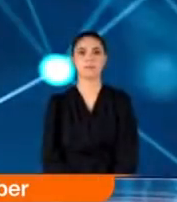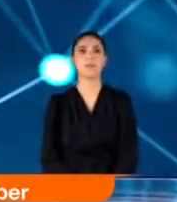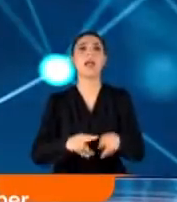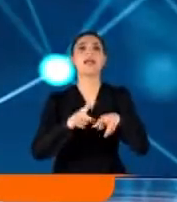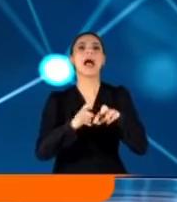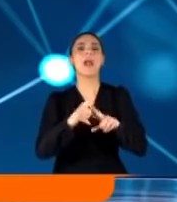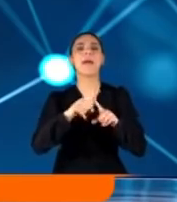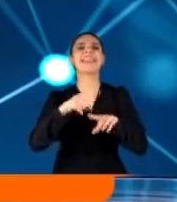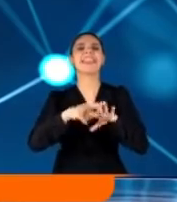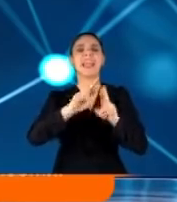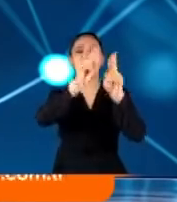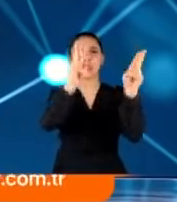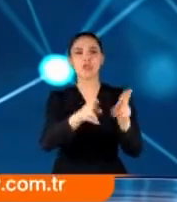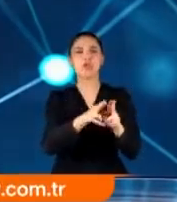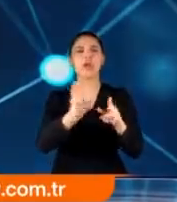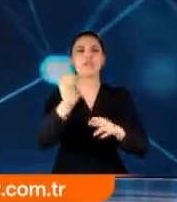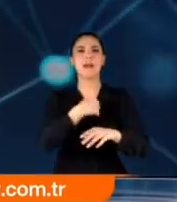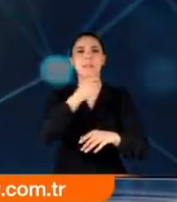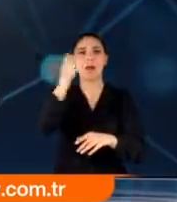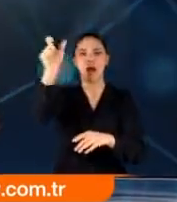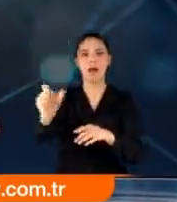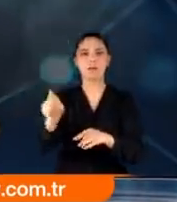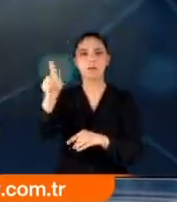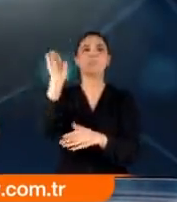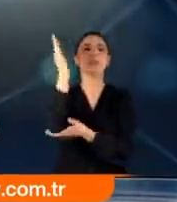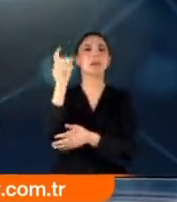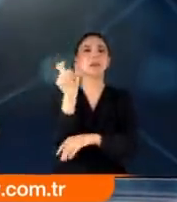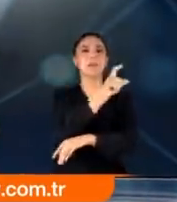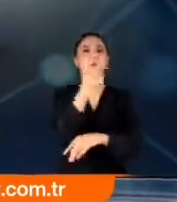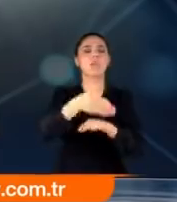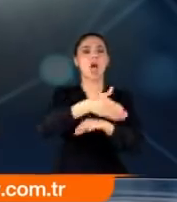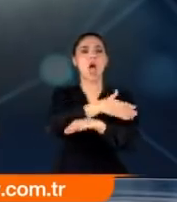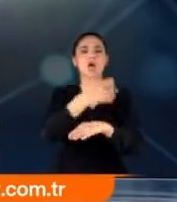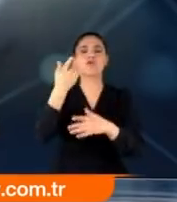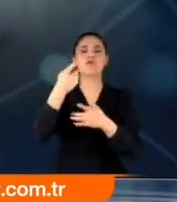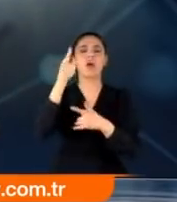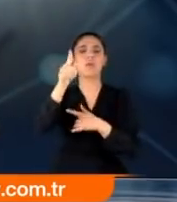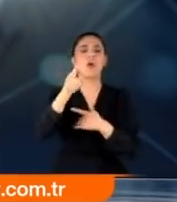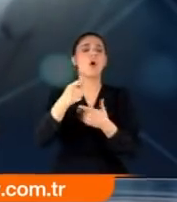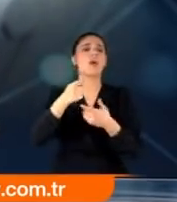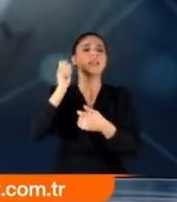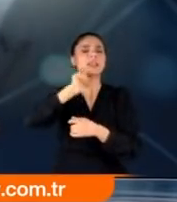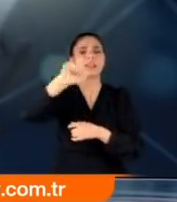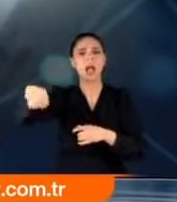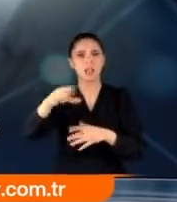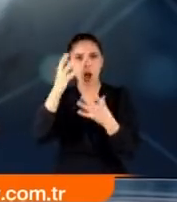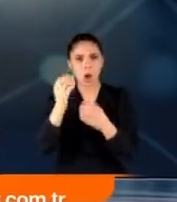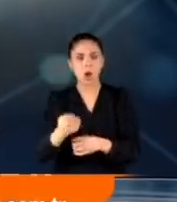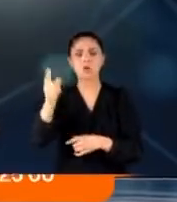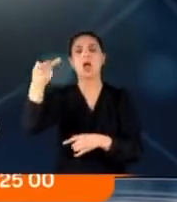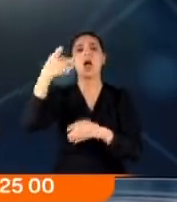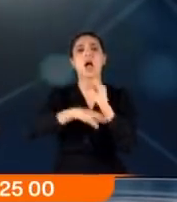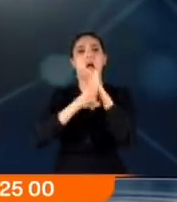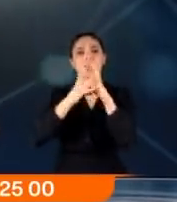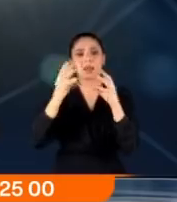Karaman'da tekel bağıyı işleten Mehmet Öcal. Geçen Kasım ayında iş yerinde silahlı saldırıya uğrayıp hayatını kaybetmişti. Polis katil zanlısını bulmak için